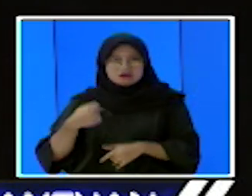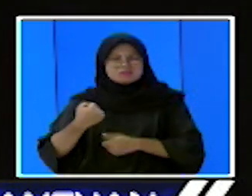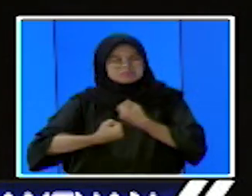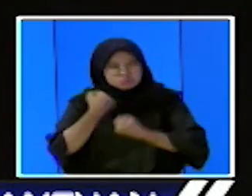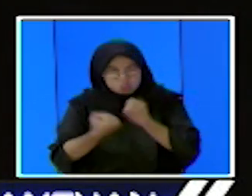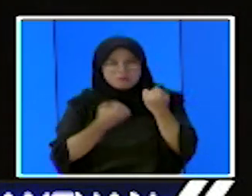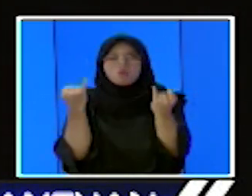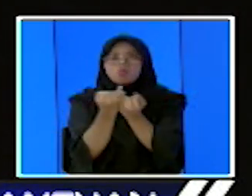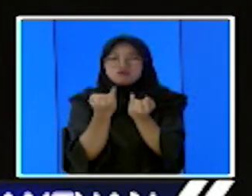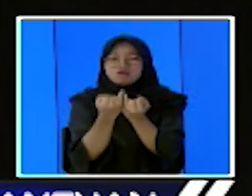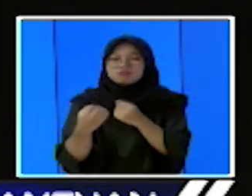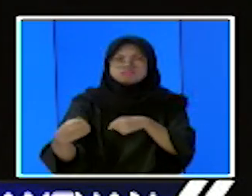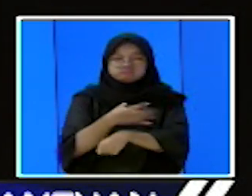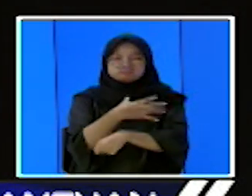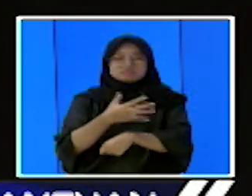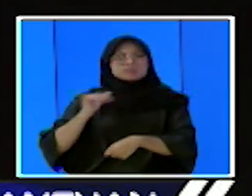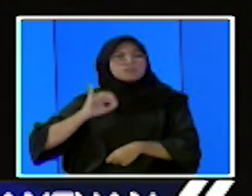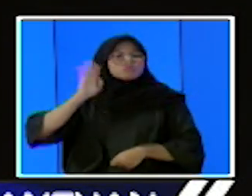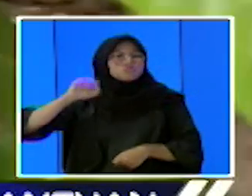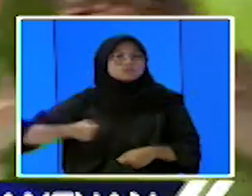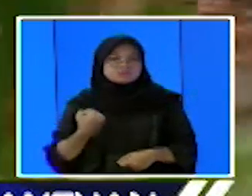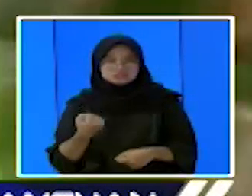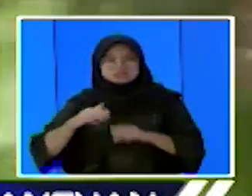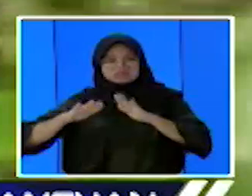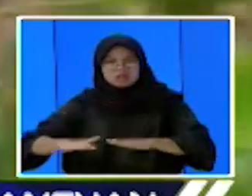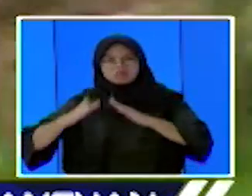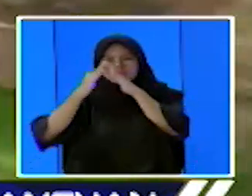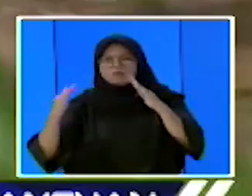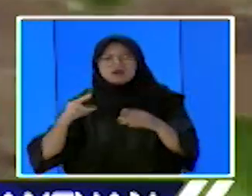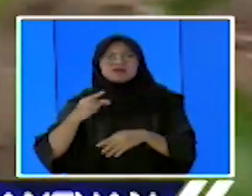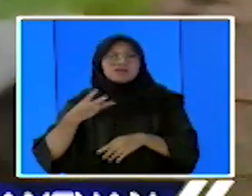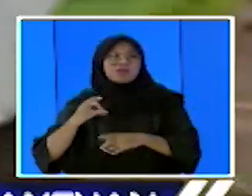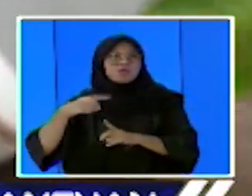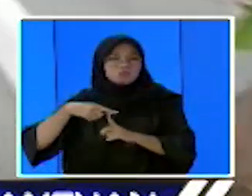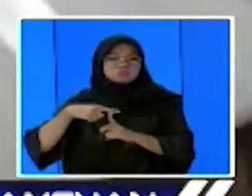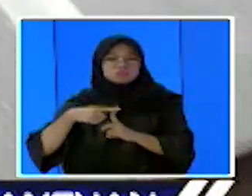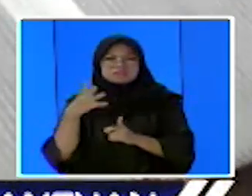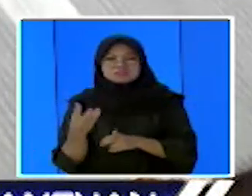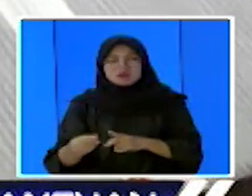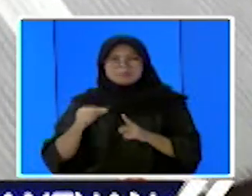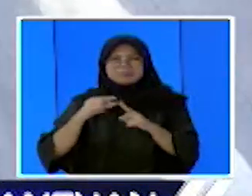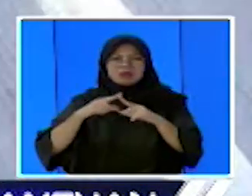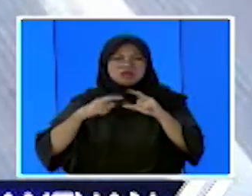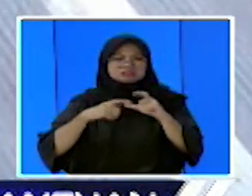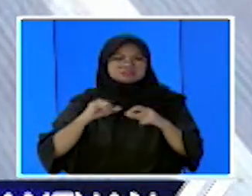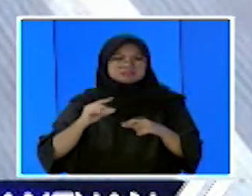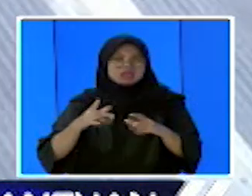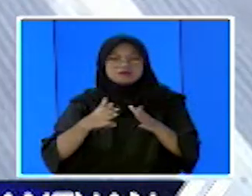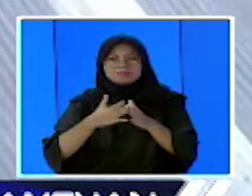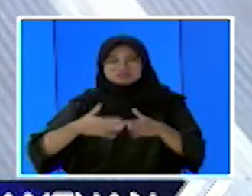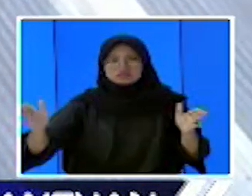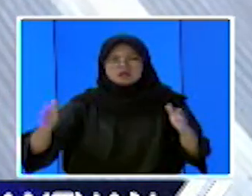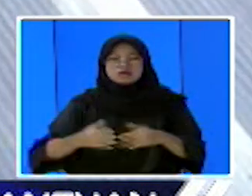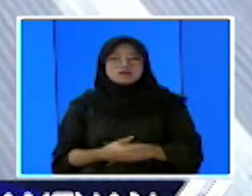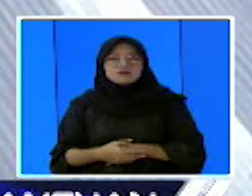4. Ironisnya, di tengah perjuangannya melawan penyakit, Ermi beserta sang suami tinggal di gubuk